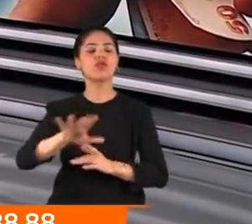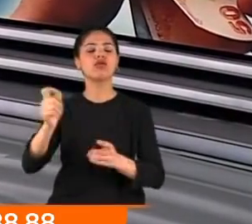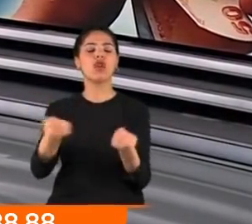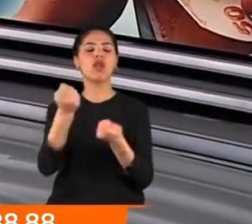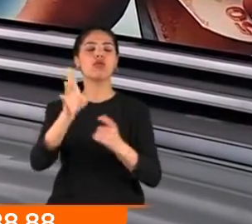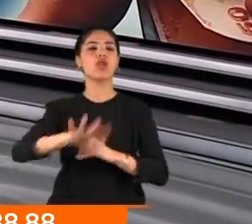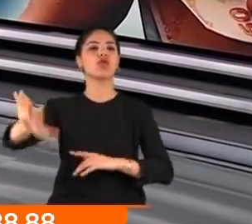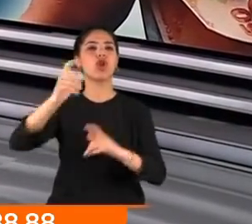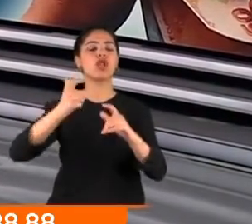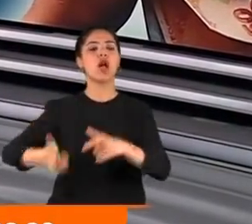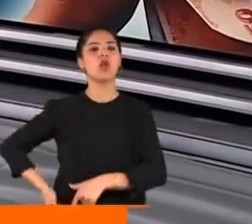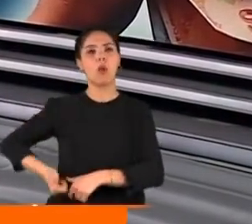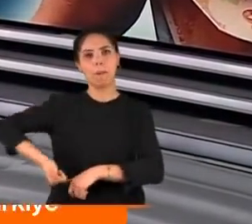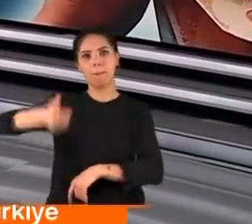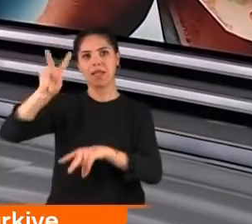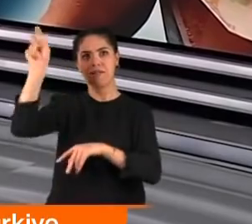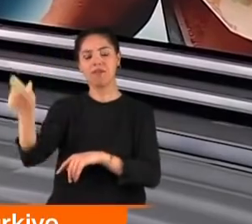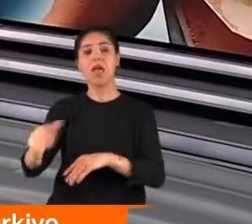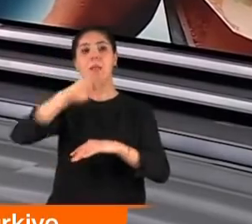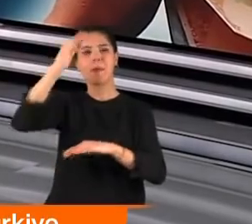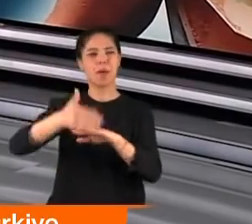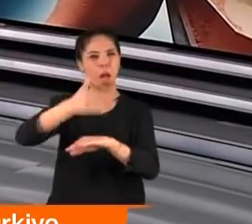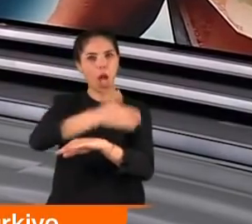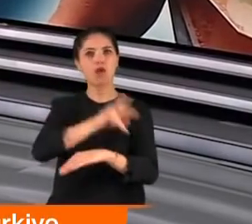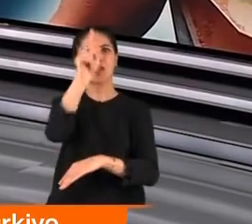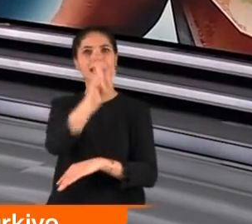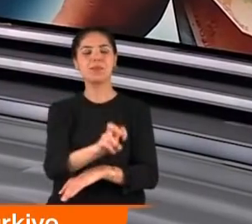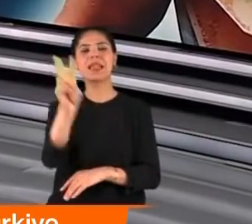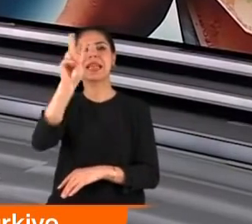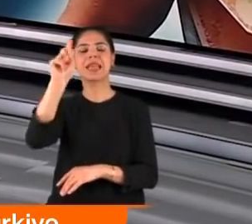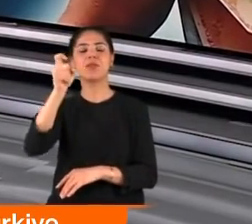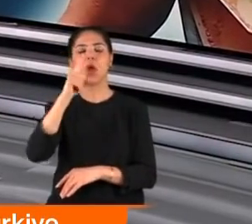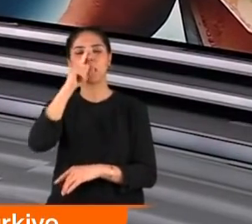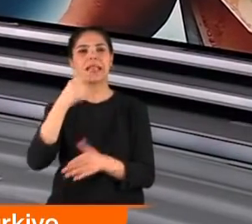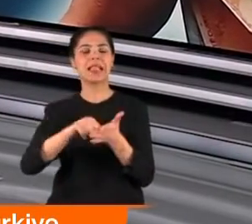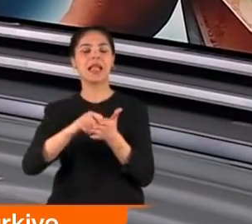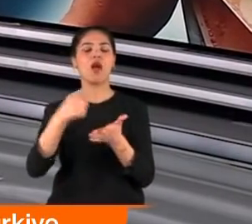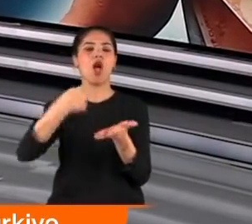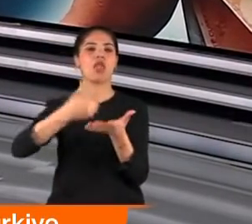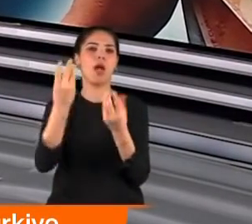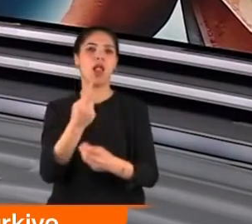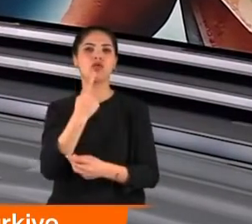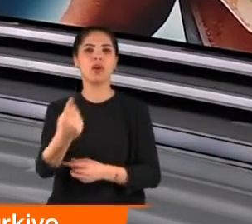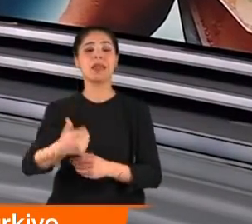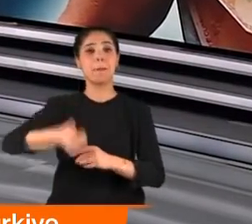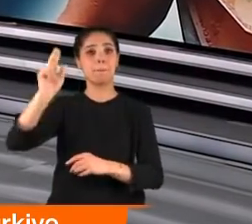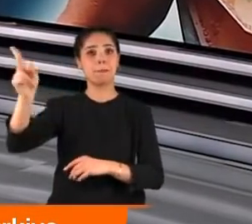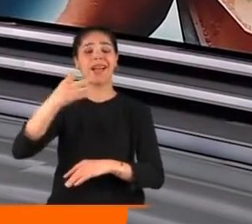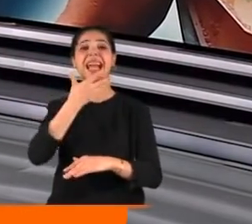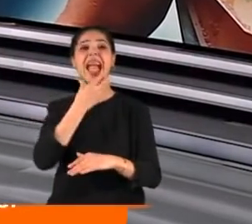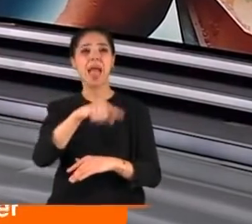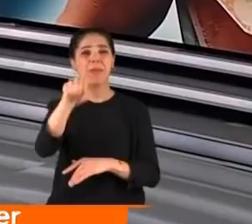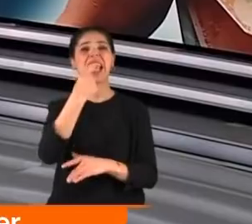Bakanı Vedat Bilgin ödemelerin bayramdan hemen önce 28-29 Nisan tarihlerinde yapılacağını açıkladı. Bakan Bilgin emeklilikte yaşa